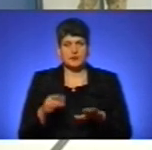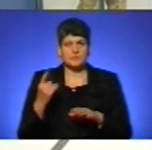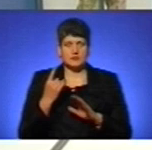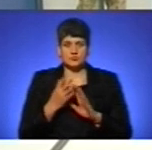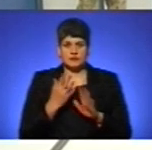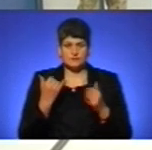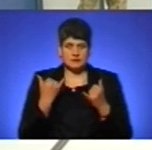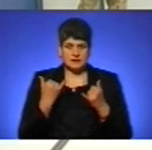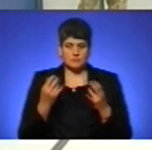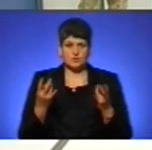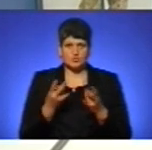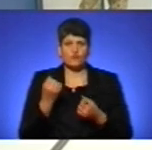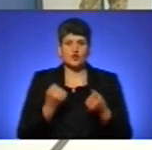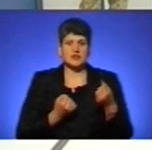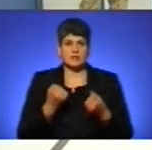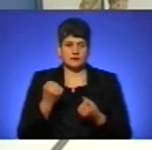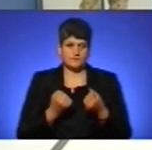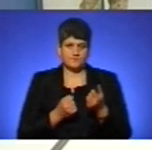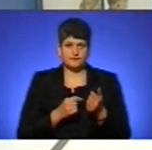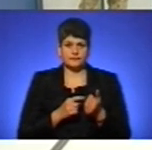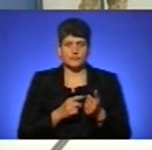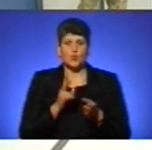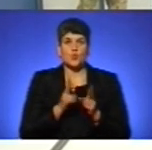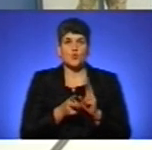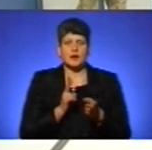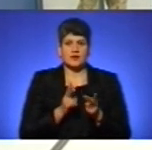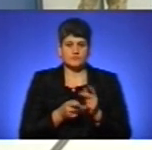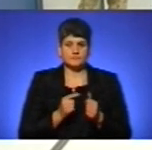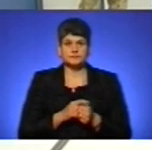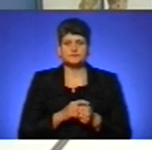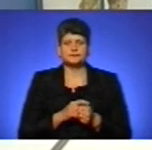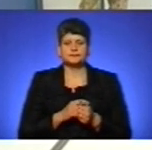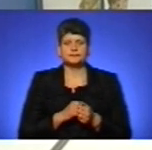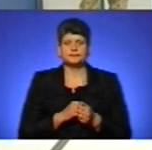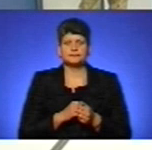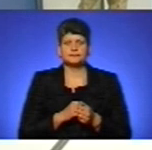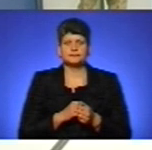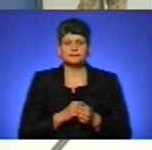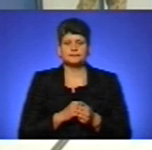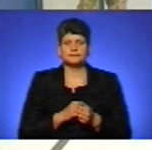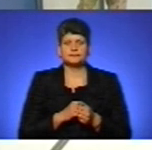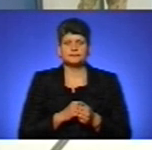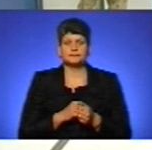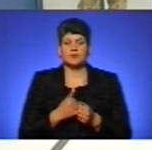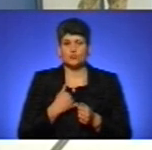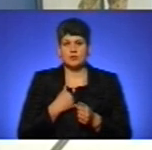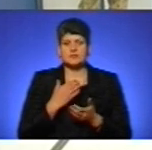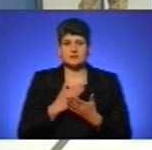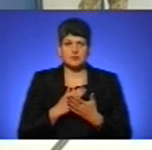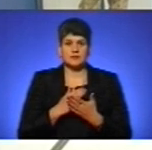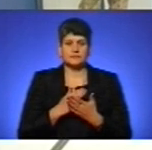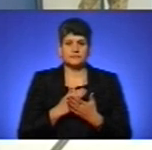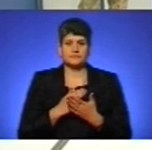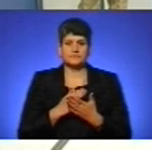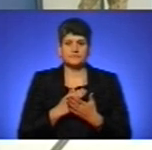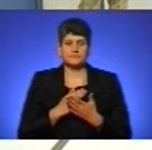зараз потребуємо водіїв, кухарів, ну, і у нас є, так називаємо,